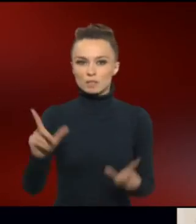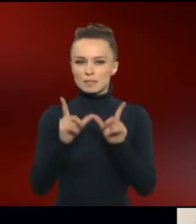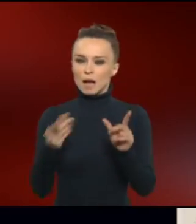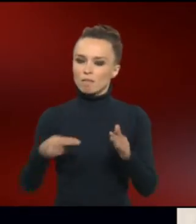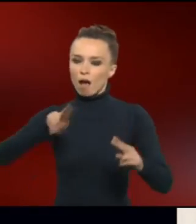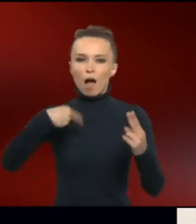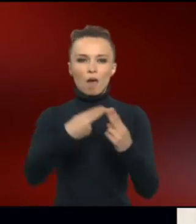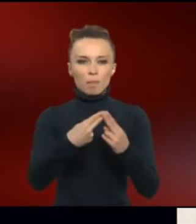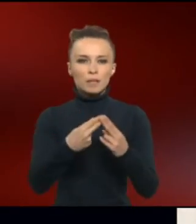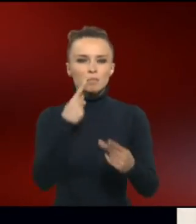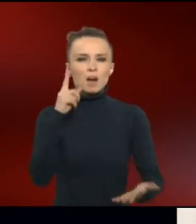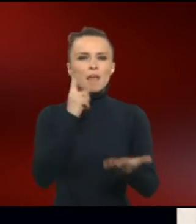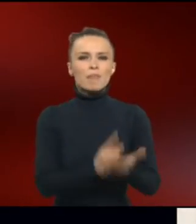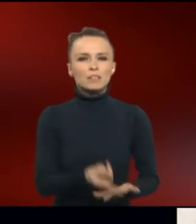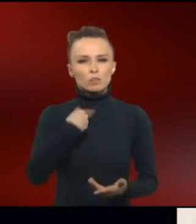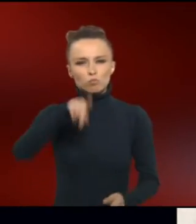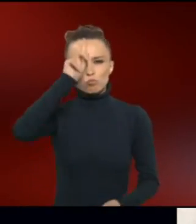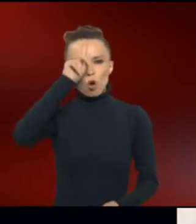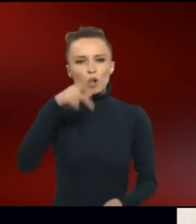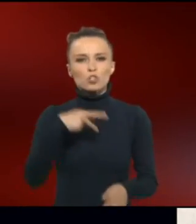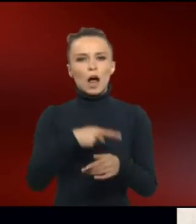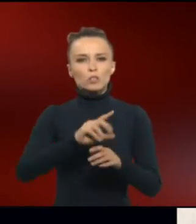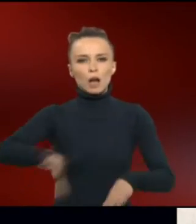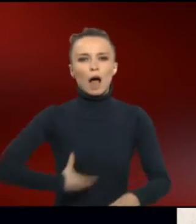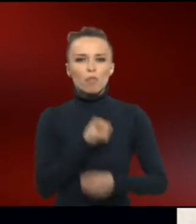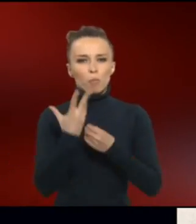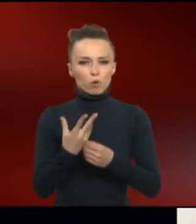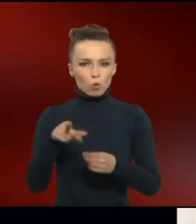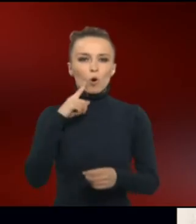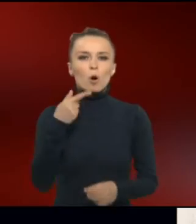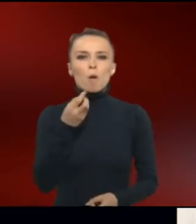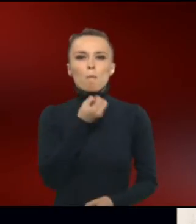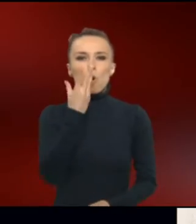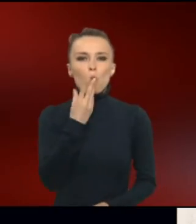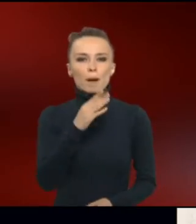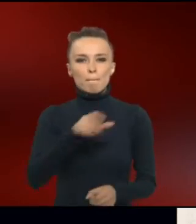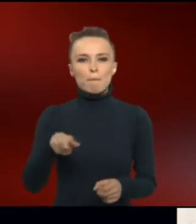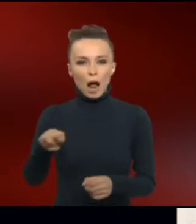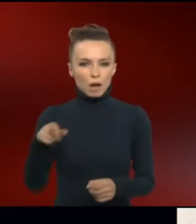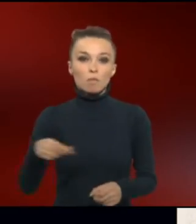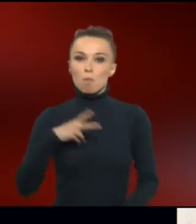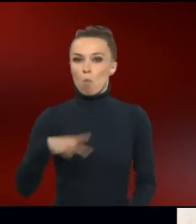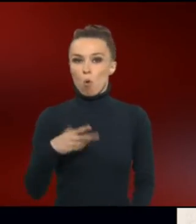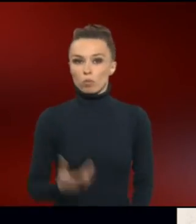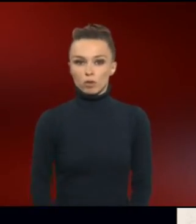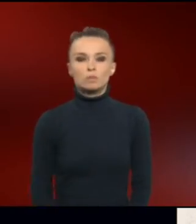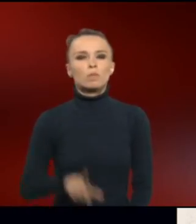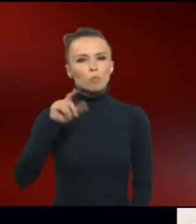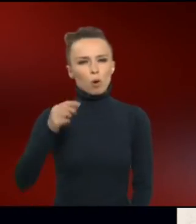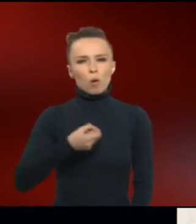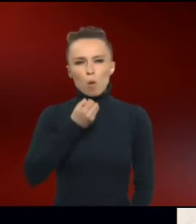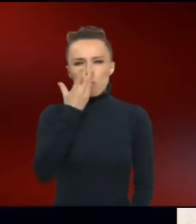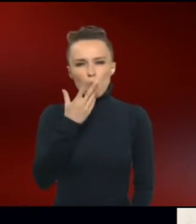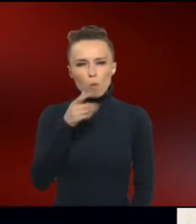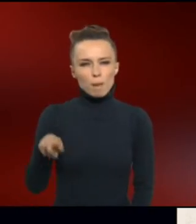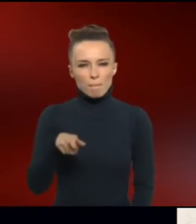Damals sind die Thesen des deutschen Arztes und Anthropologen Johann Friedrich Blumenbach in Mode. Blumenbach unterteilt die Menschen anhand